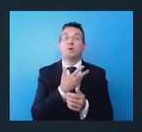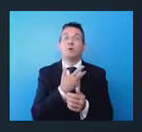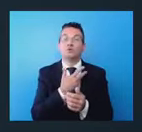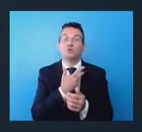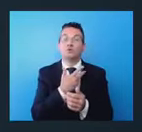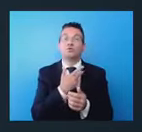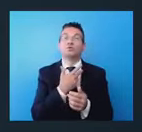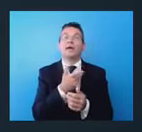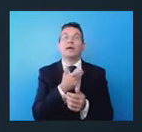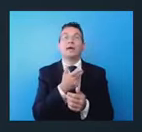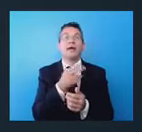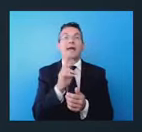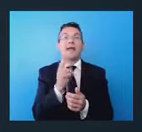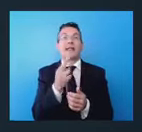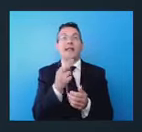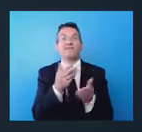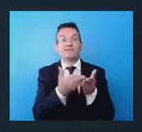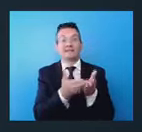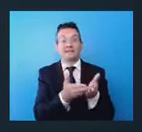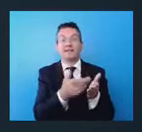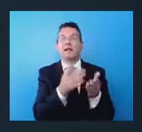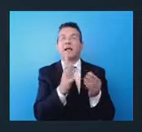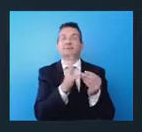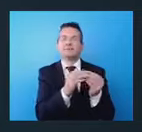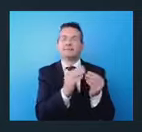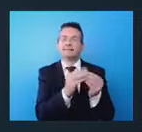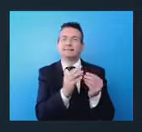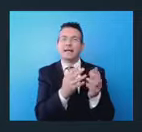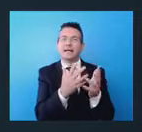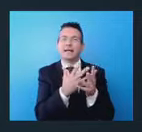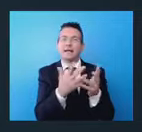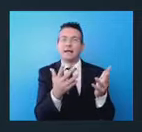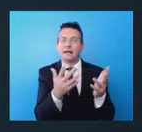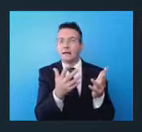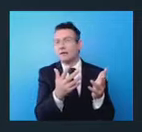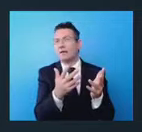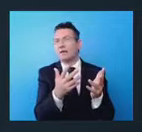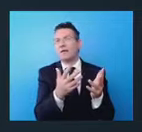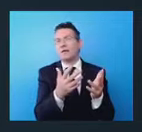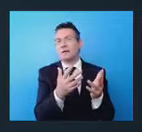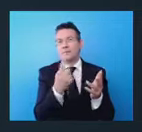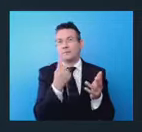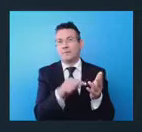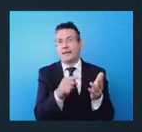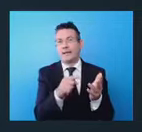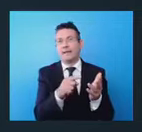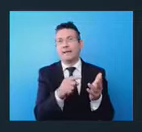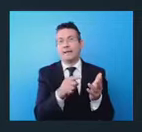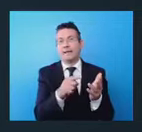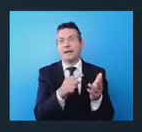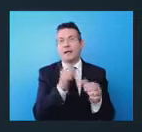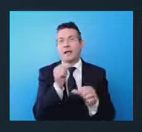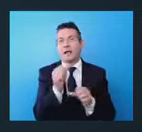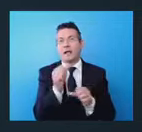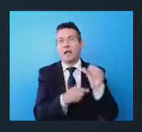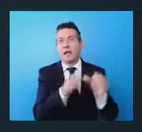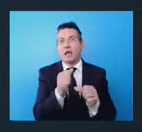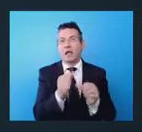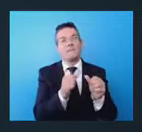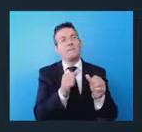grandi interventi che possono arrivare anche ad un allungamento delle unità o del cambio del concept estetico,